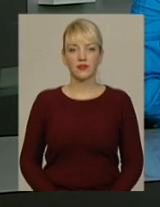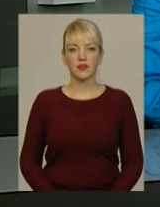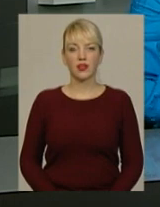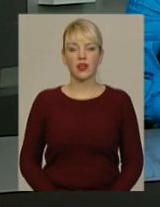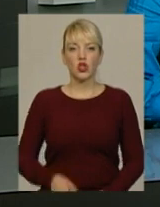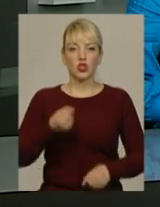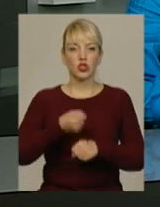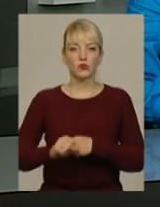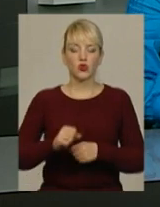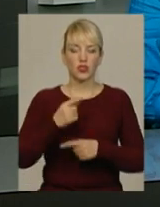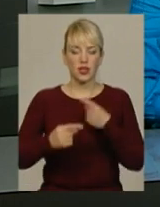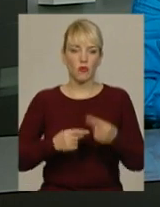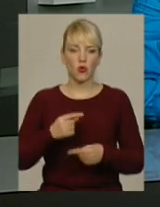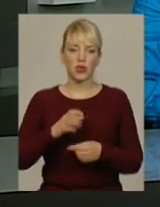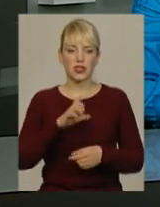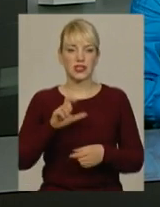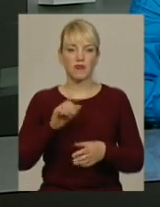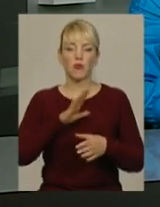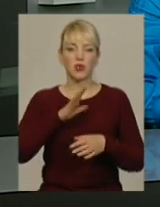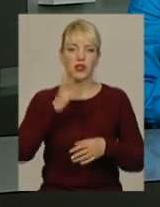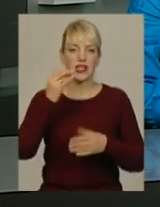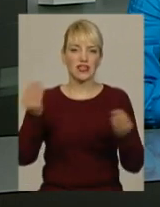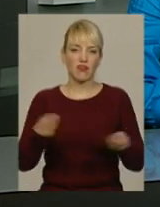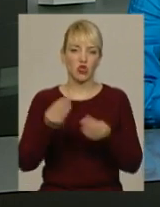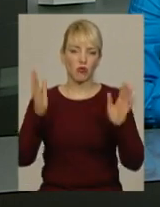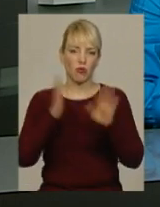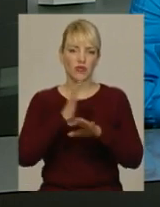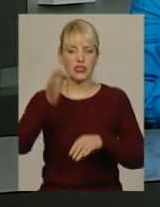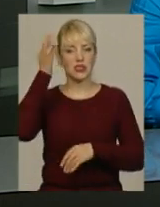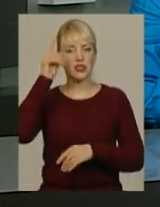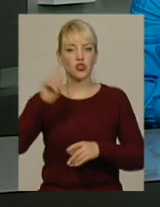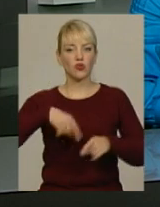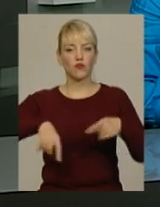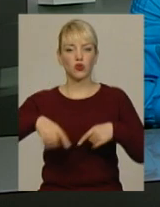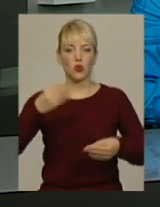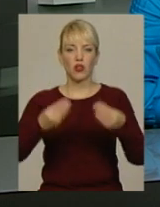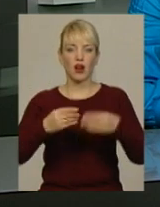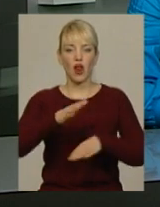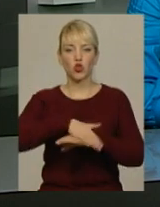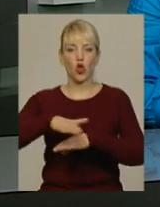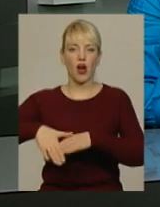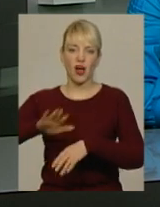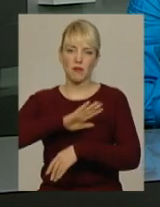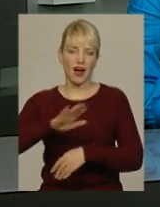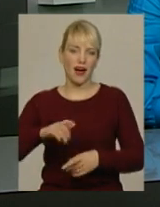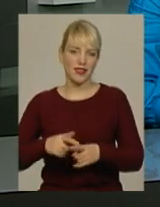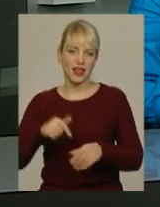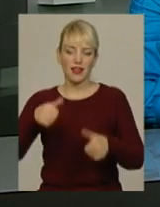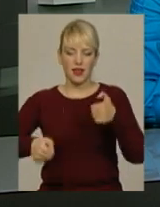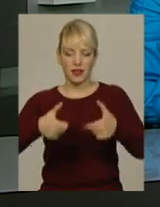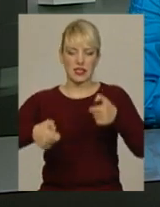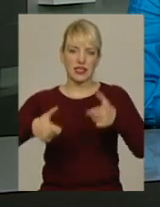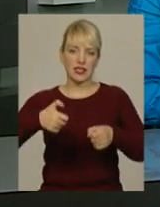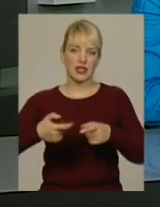Змусити покоління Зет більше бувати на свіжому повітрі. Згадати, що у футбол грають ногами, а не натисками кнопок на